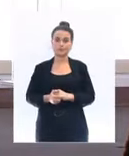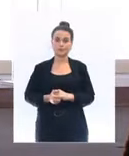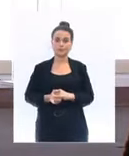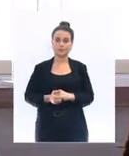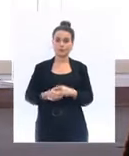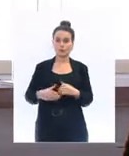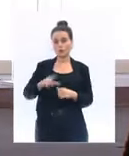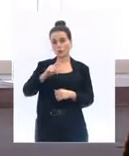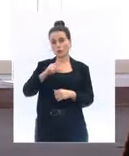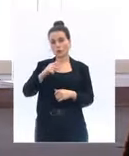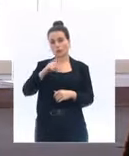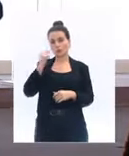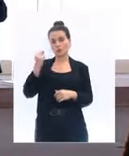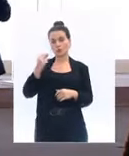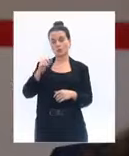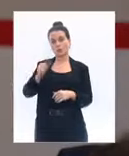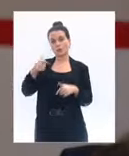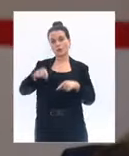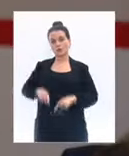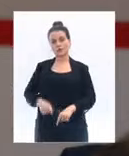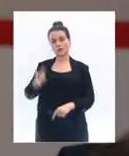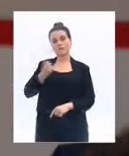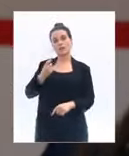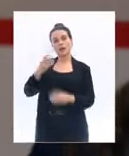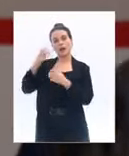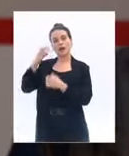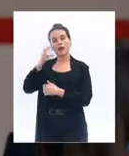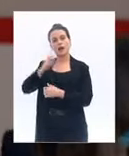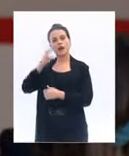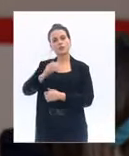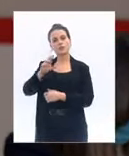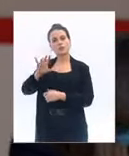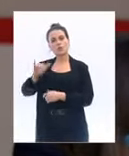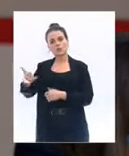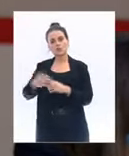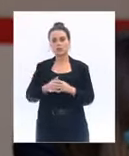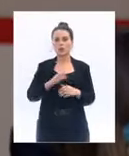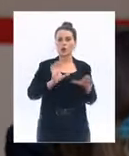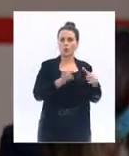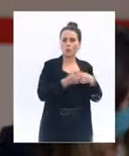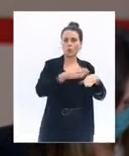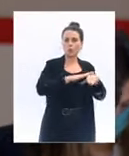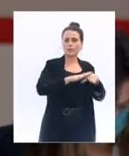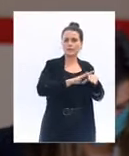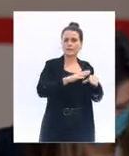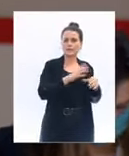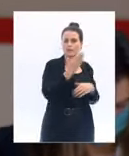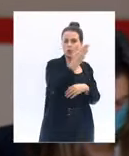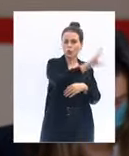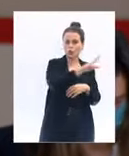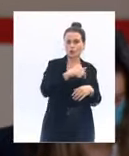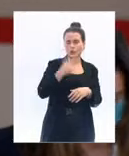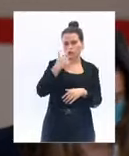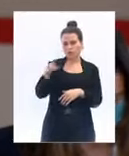Monsieur le Premier ministre, Frédéric Aziza, Radio-J, vous avez été accusé d'imprévoyance par l'opposition face à cette seconde vague de la